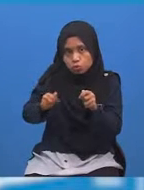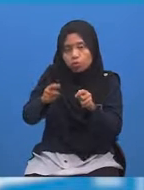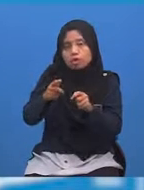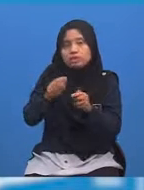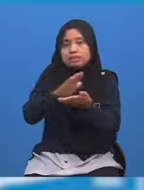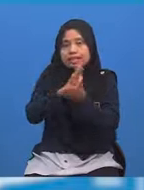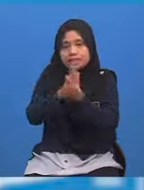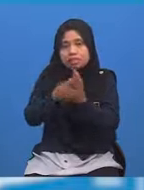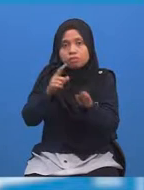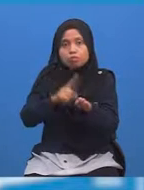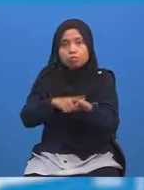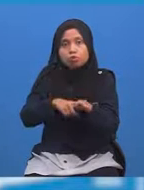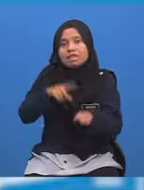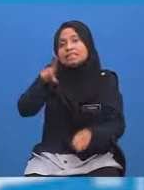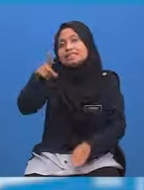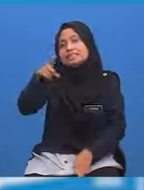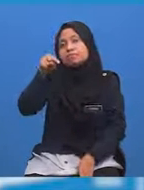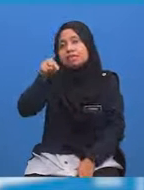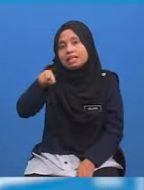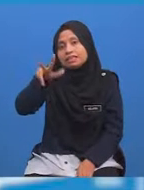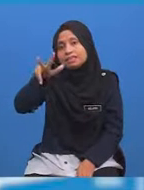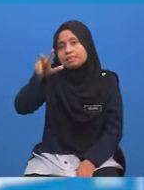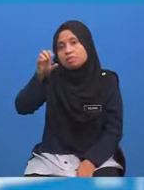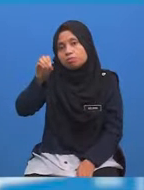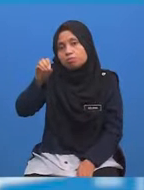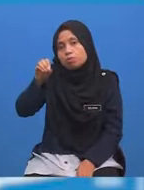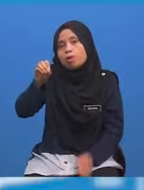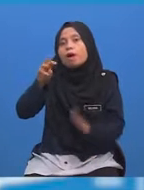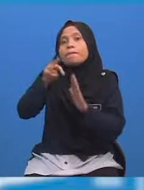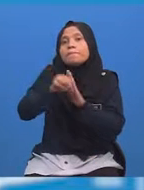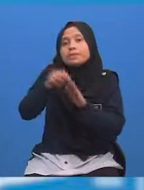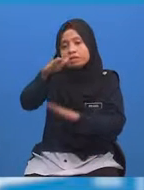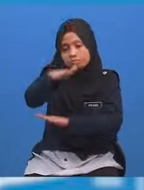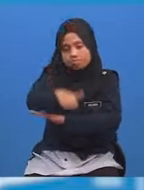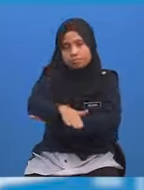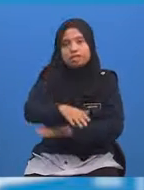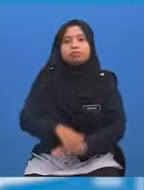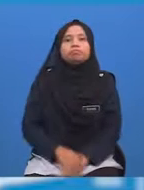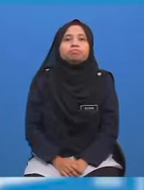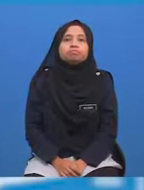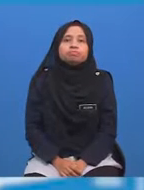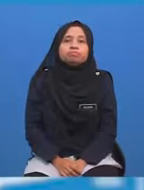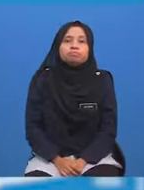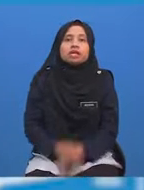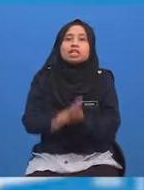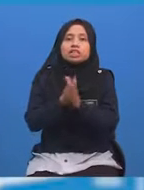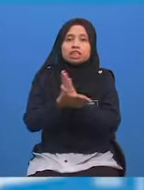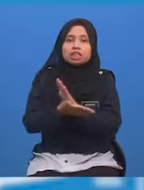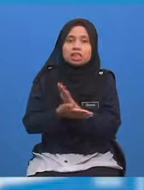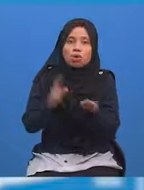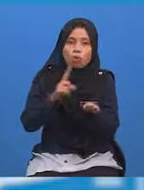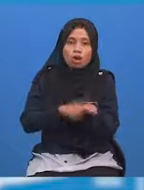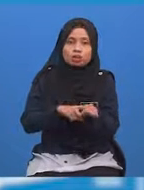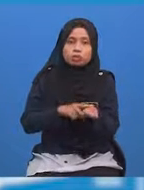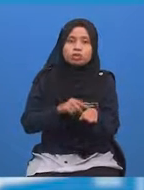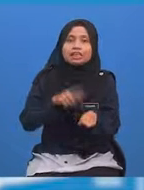akan menjadi pukul 11.30 malam Jadi waktu